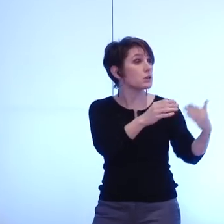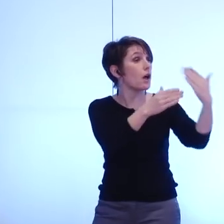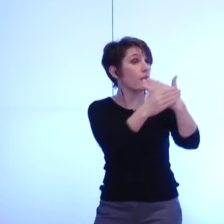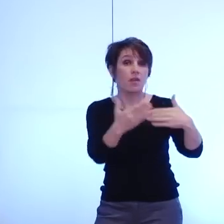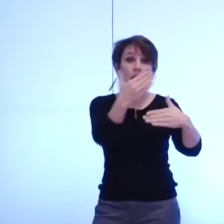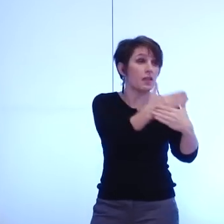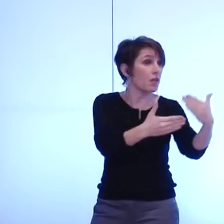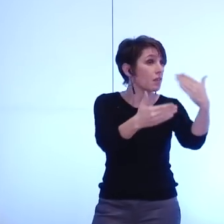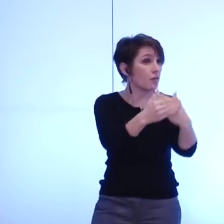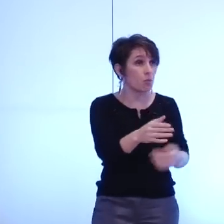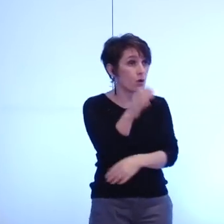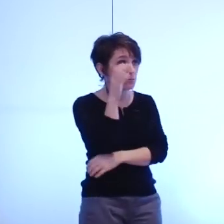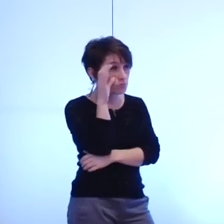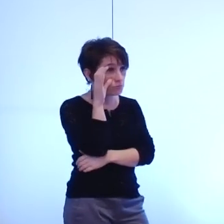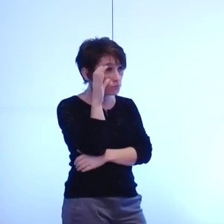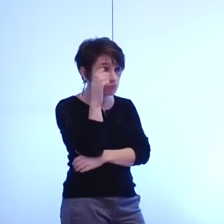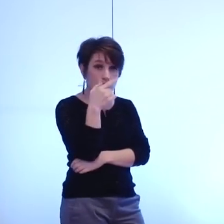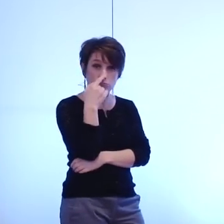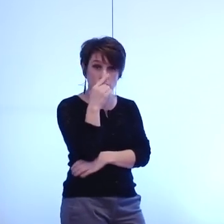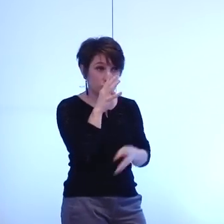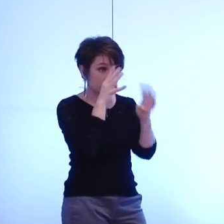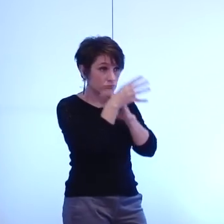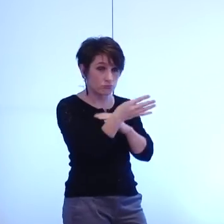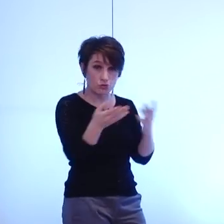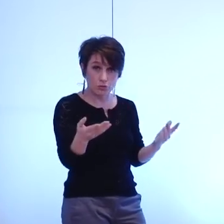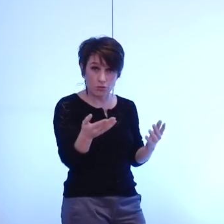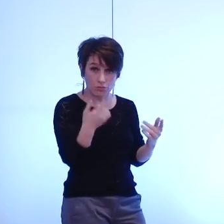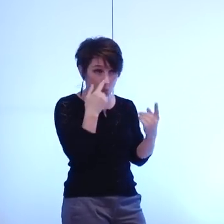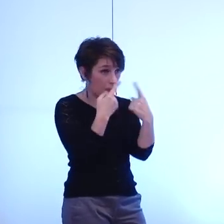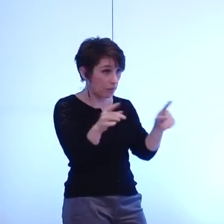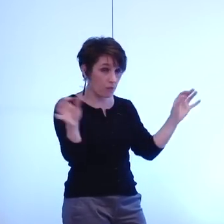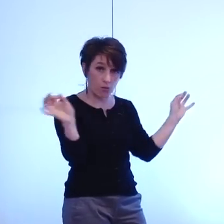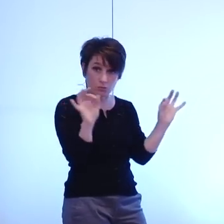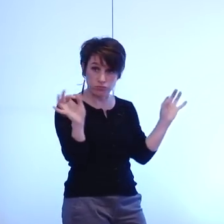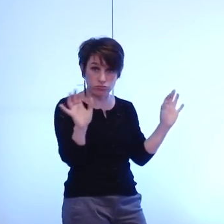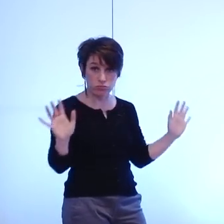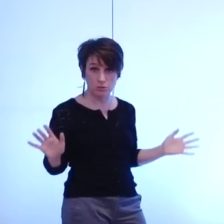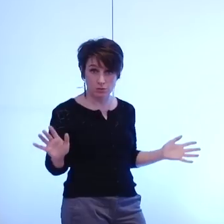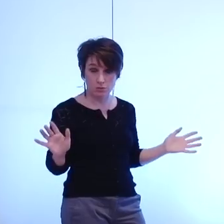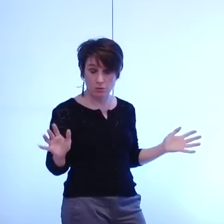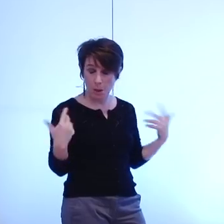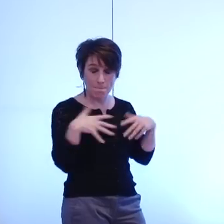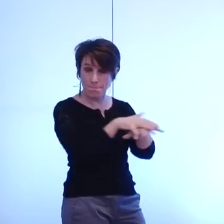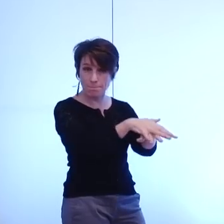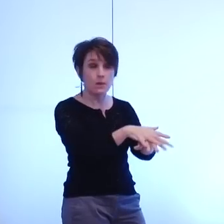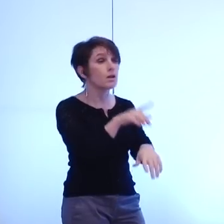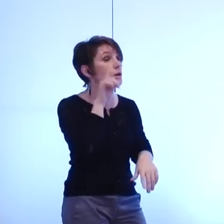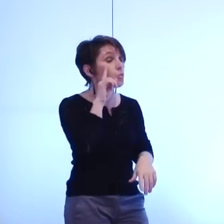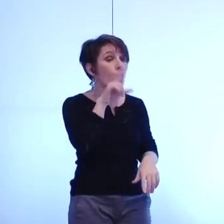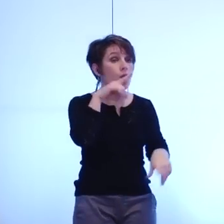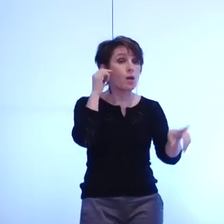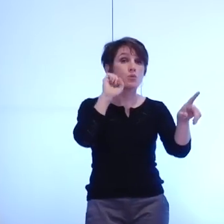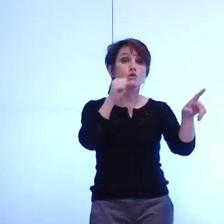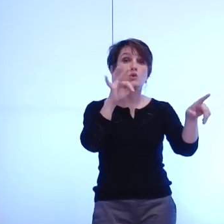quelle différence c'est incroyable tous ces gens là font partie de la même majorité de l'autre côté du boulevard Jean-Pin parce que Jérôme Safar quand il explique